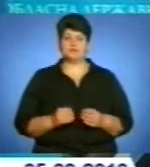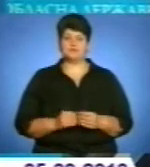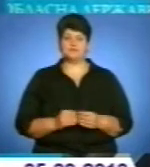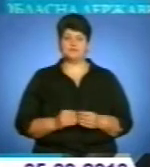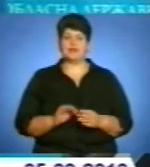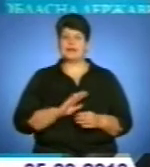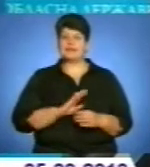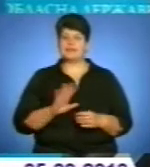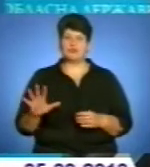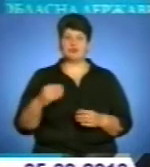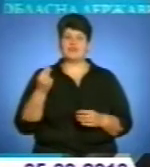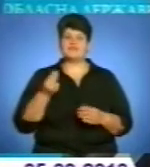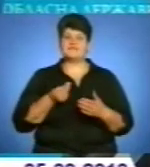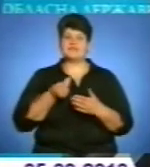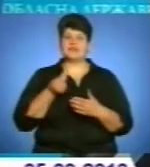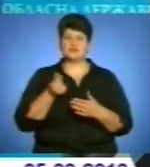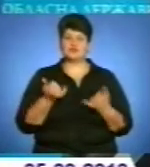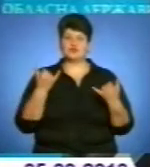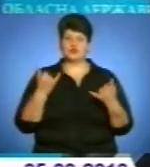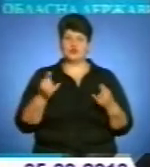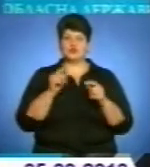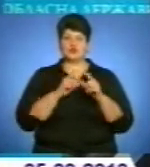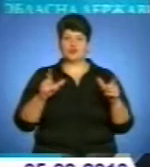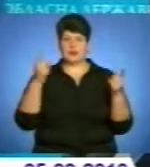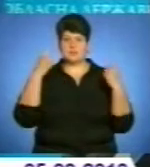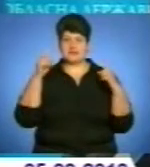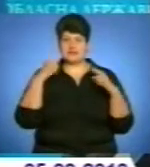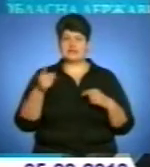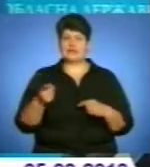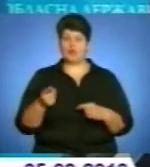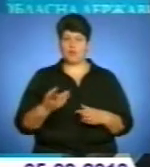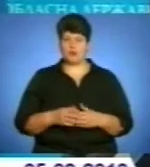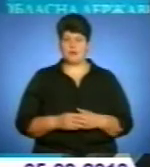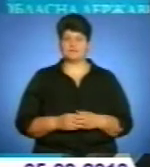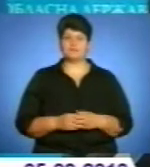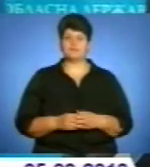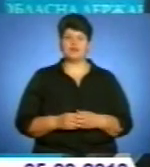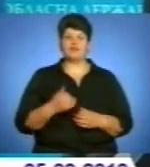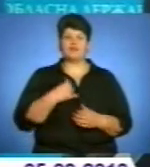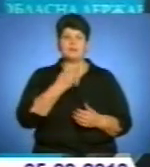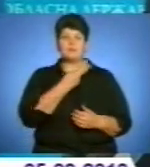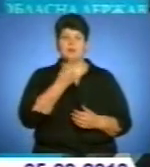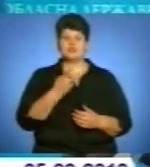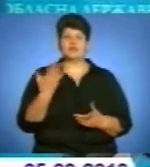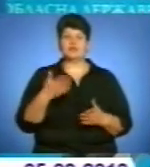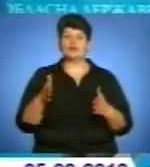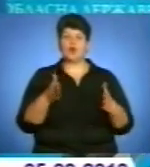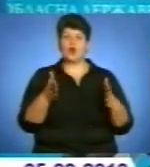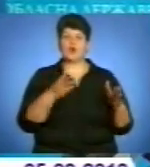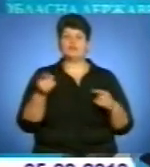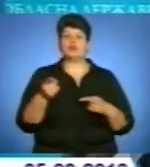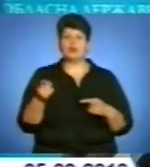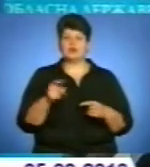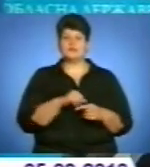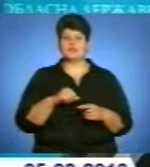Не буде фінансуватися сьогодні школа мистецтв в Тернополі. Ви бачите, які дороги сьогодні в Тернополі, в